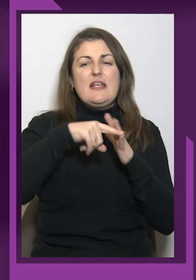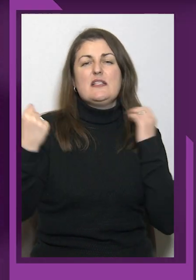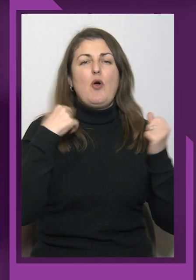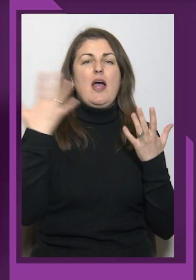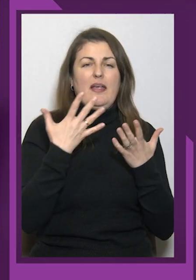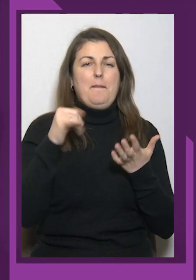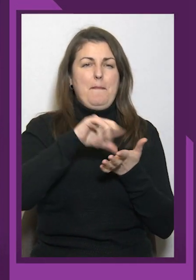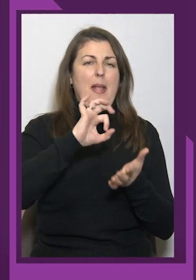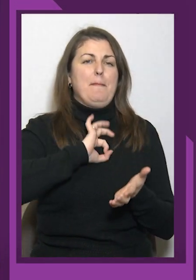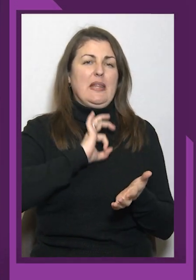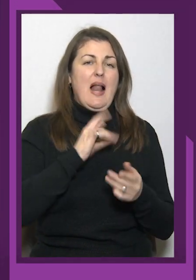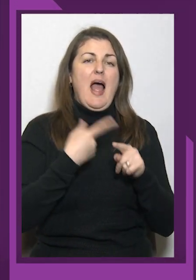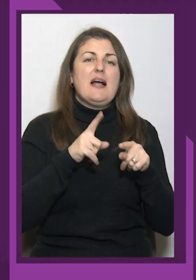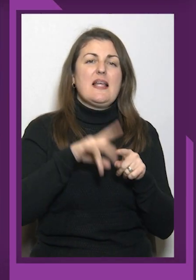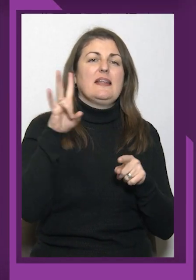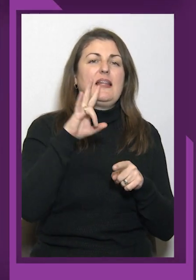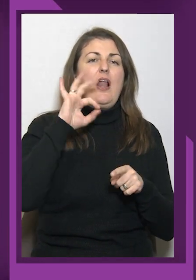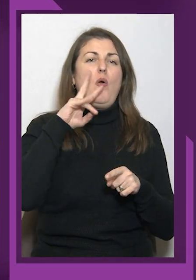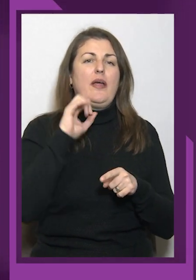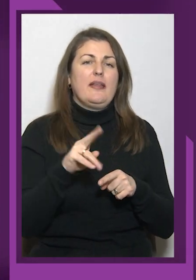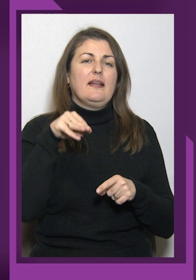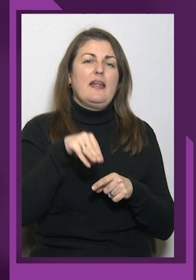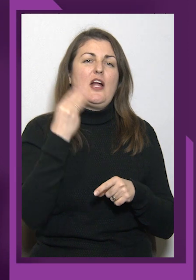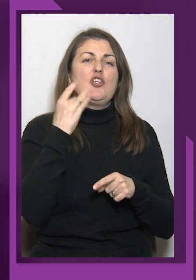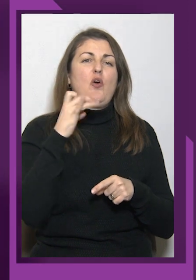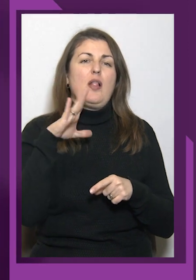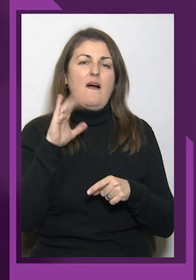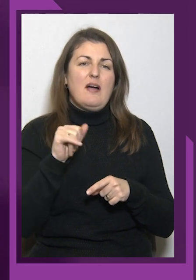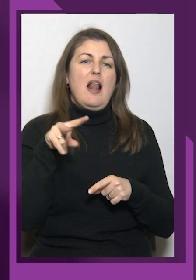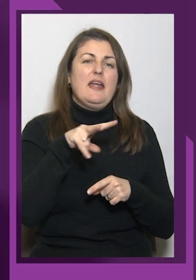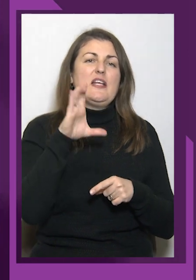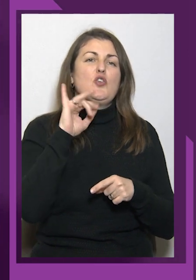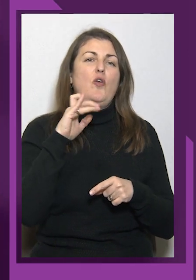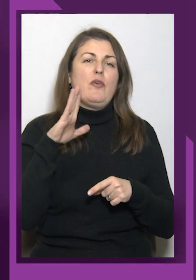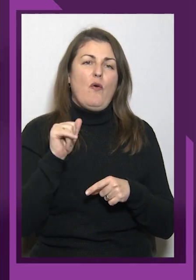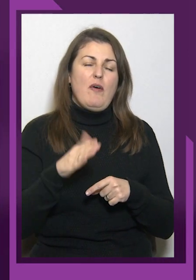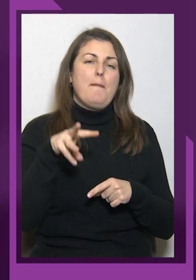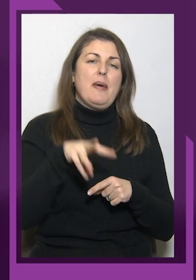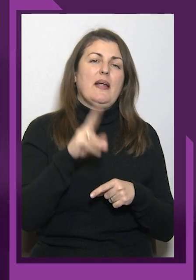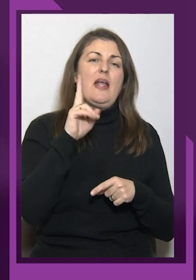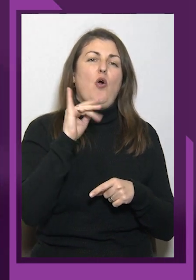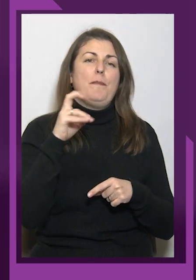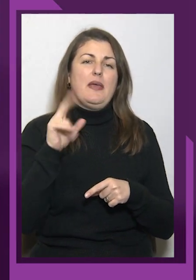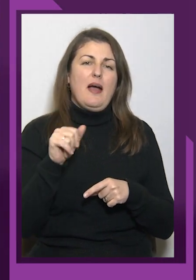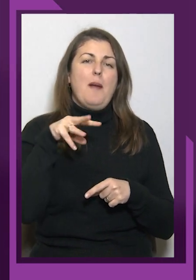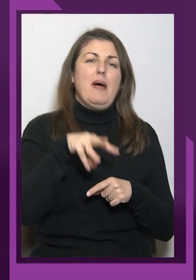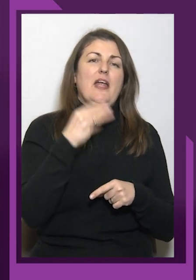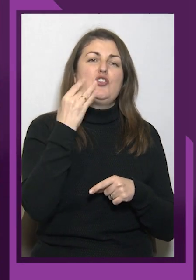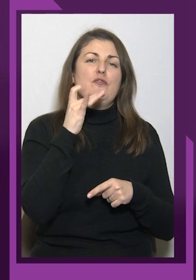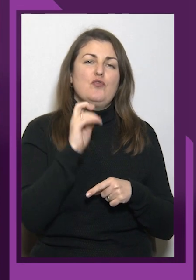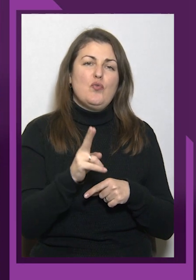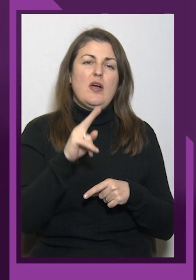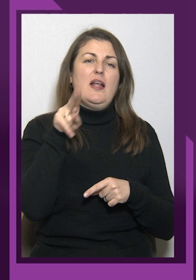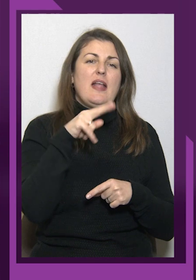претендують на медалі. А це Наталія Олійник, Тетяна Широколава, Лідія Соловйова, Марина Копійка, Мар'яна Шевчук,